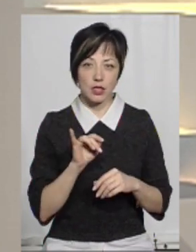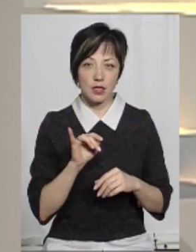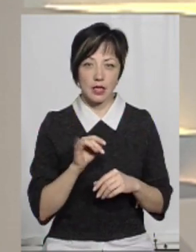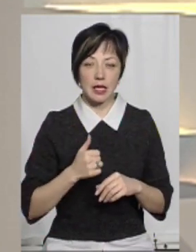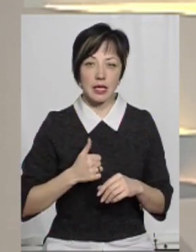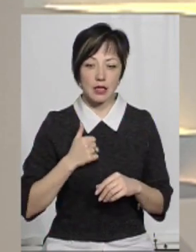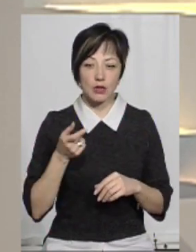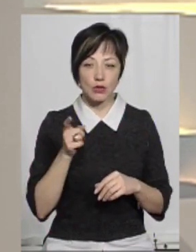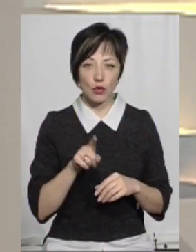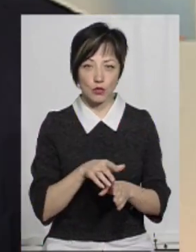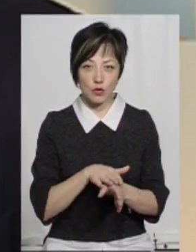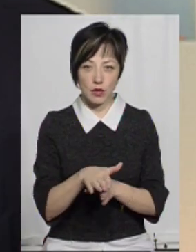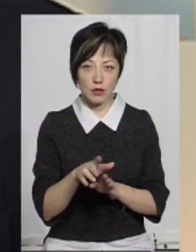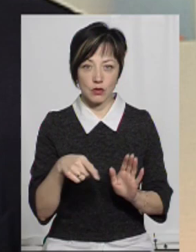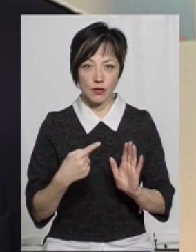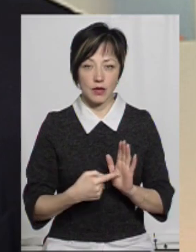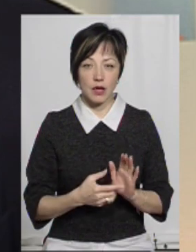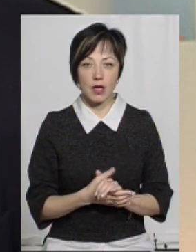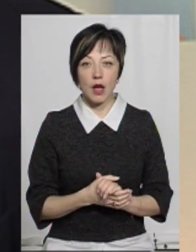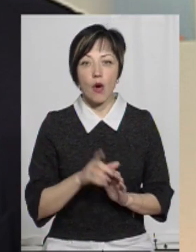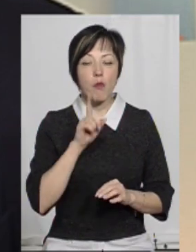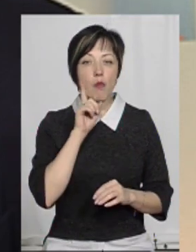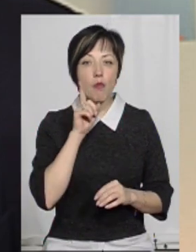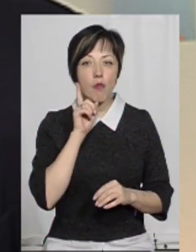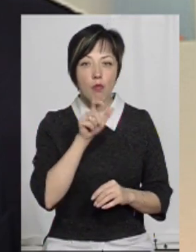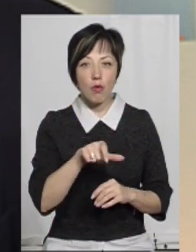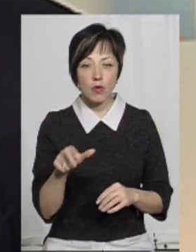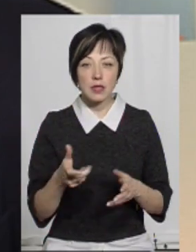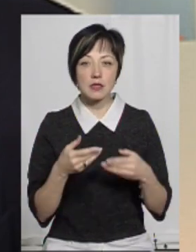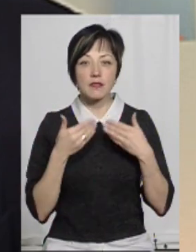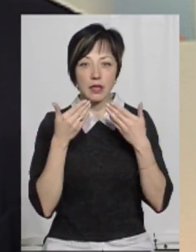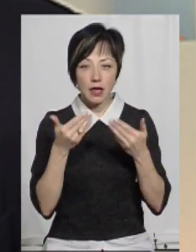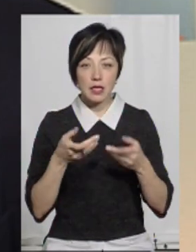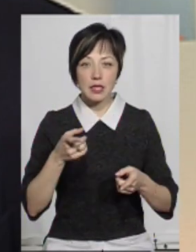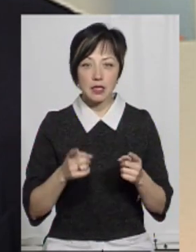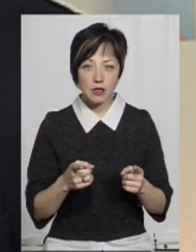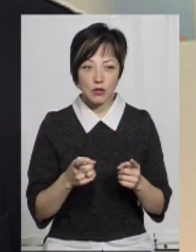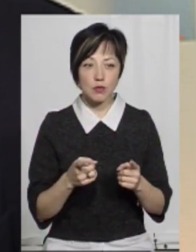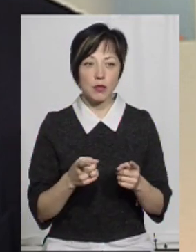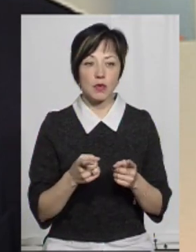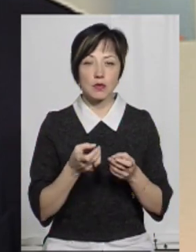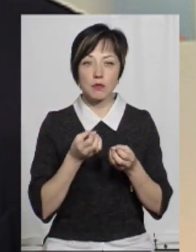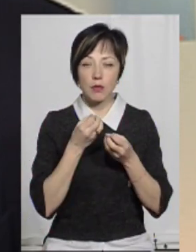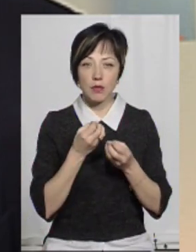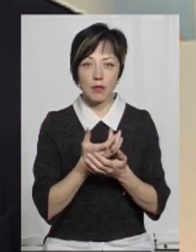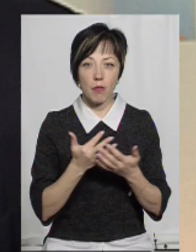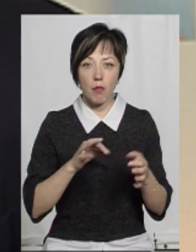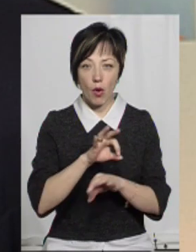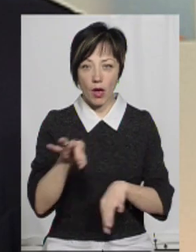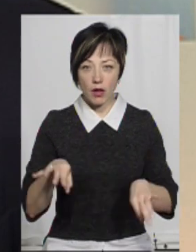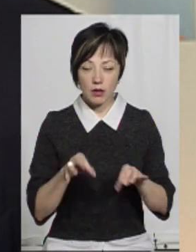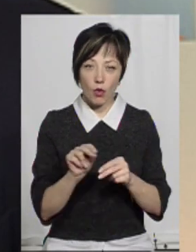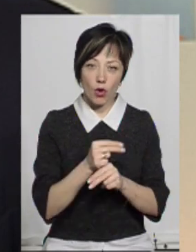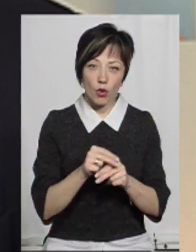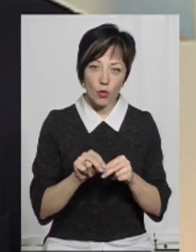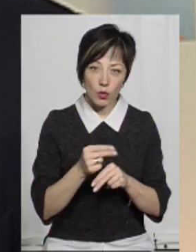гідні того, щоб реалізовувалися? Ви знаєте, молодь, яка звертається, вона звертається вже дійсно з гідними проєктами. Можливо, десь щось